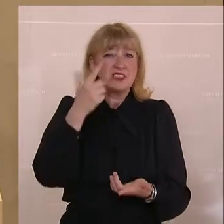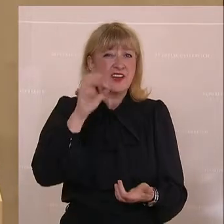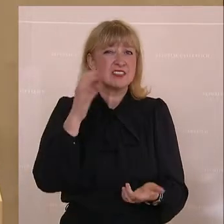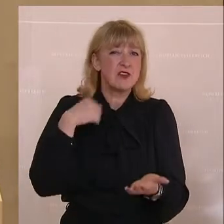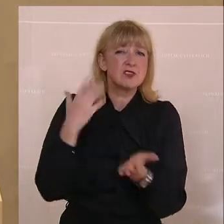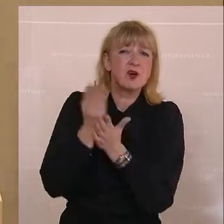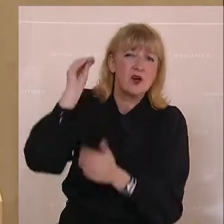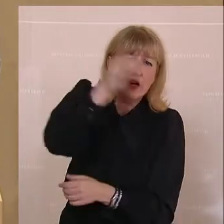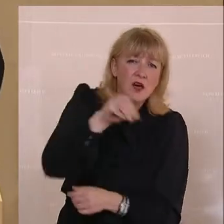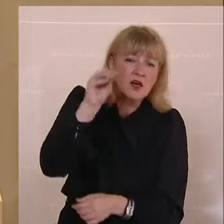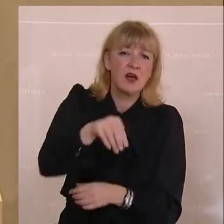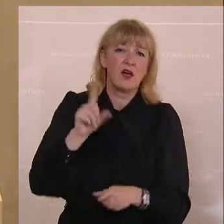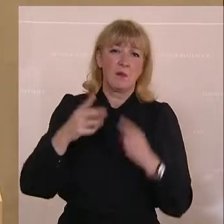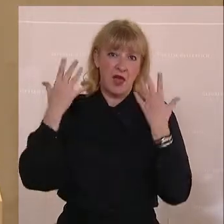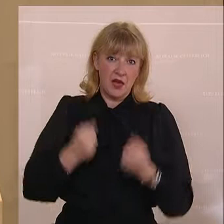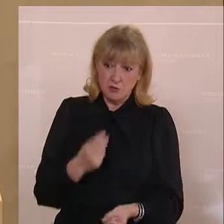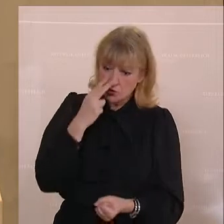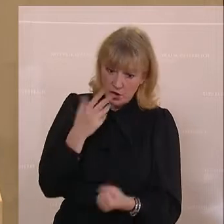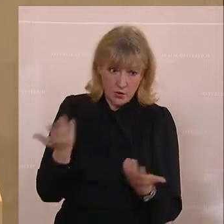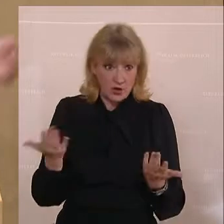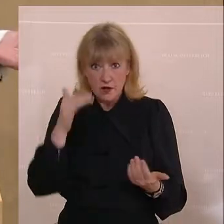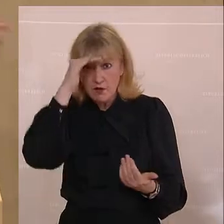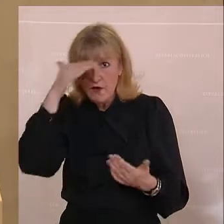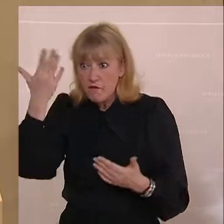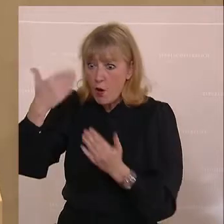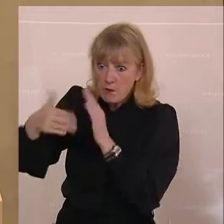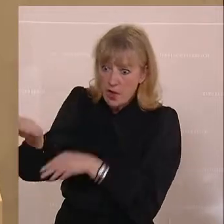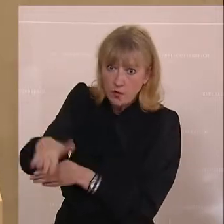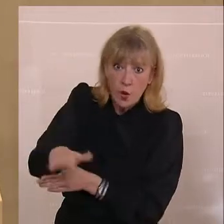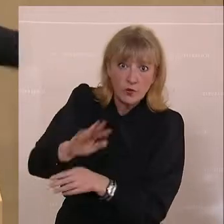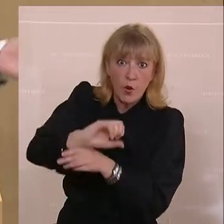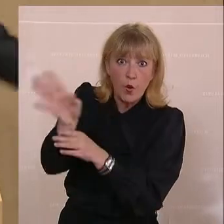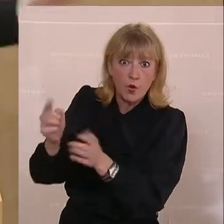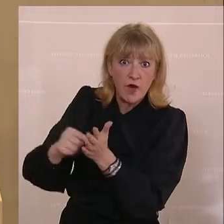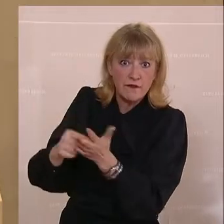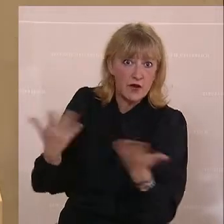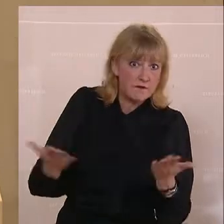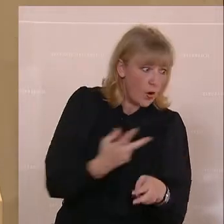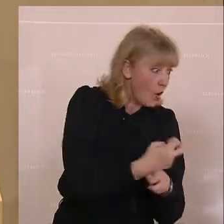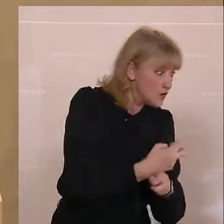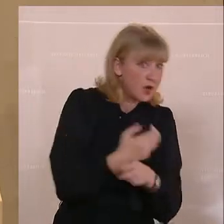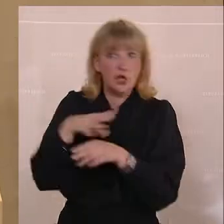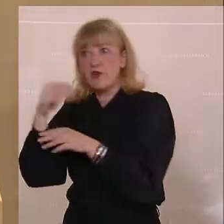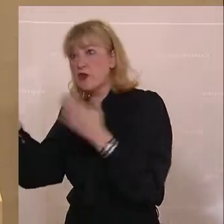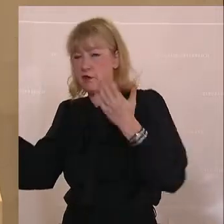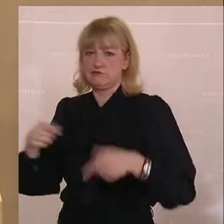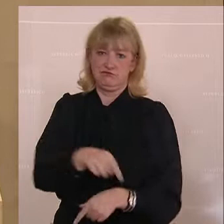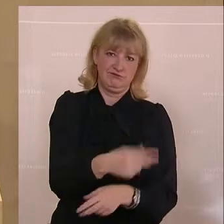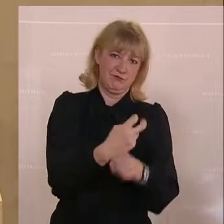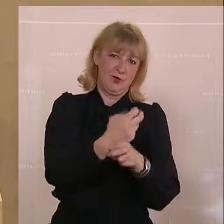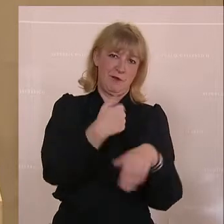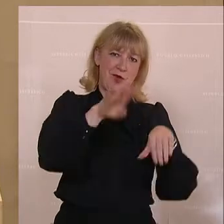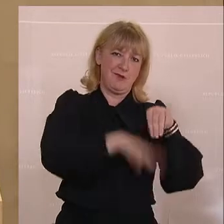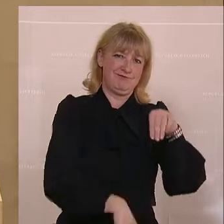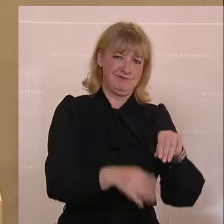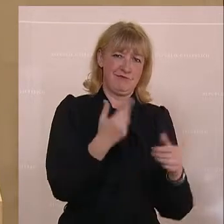und wenn man sich das Ergebnis anschaut, wo sind mehr Tote von Corona, in Österreich oder in Schweden? Es ist in Österreich. Also sie haben alles schlecht gemacht,